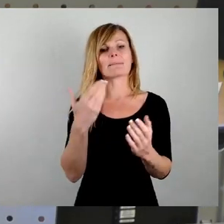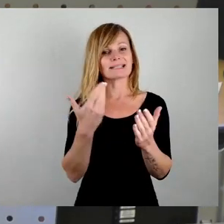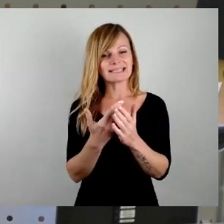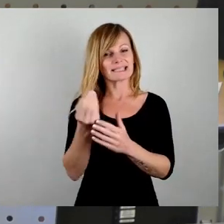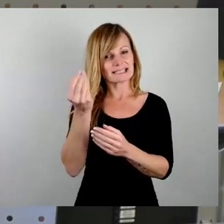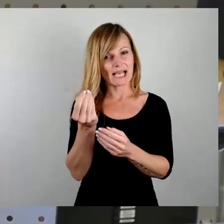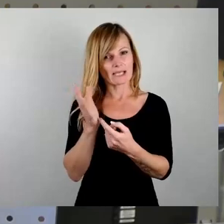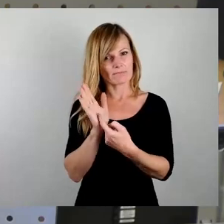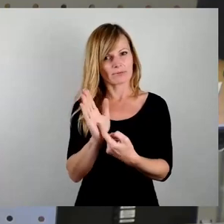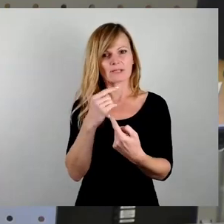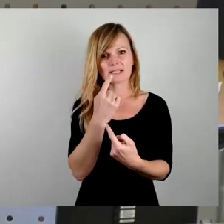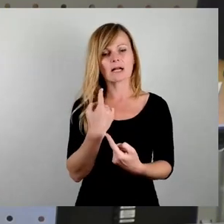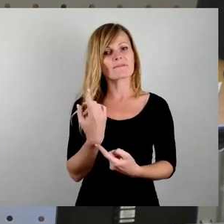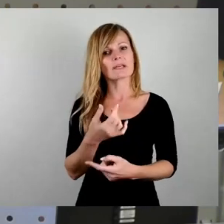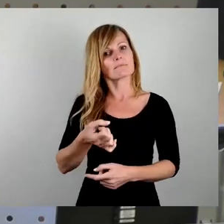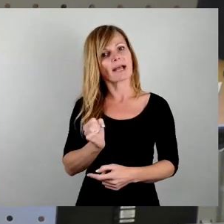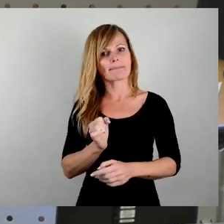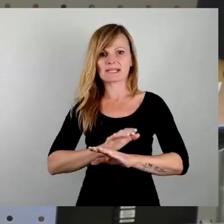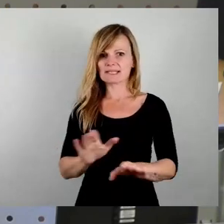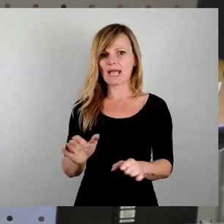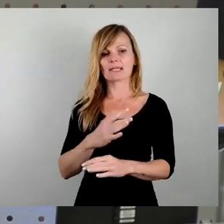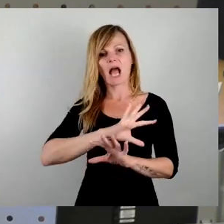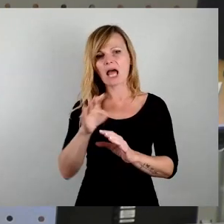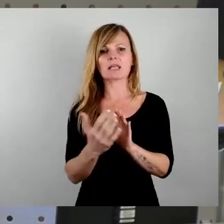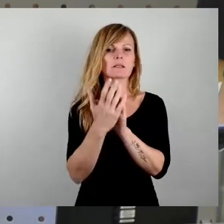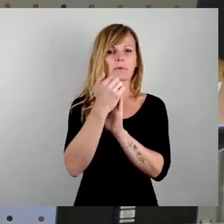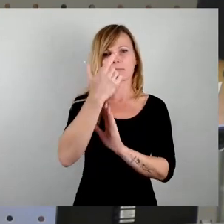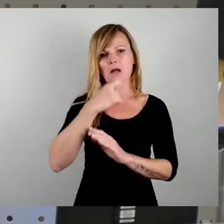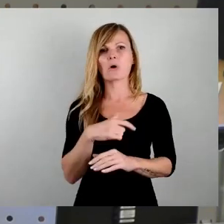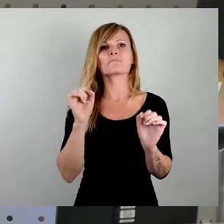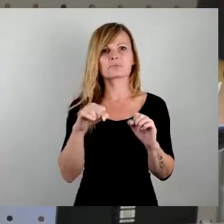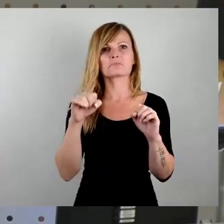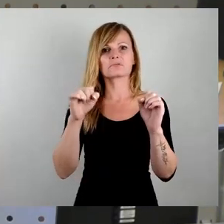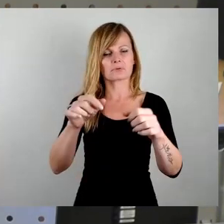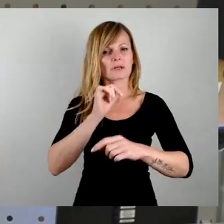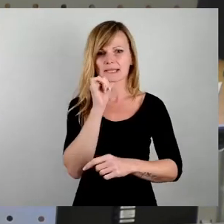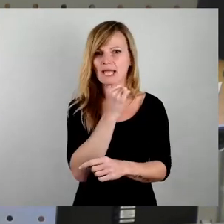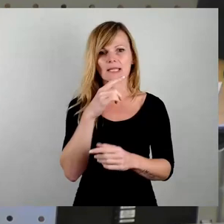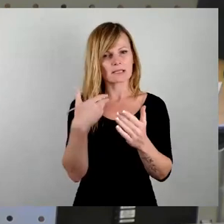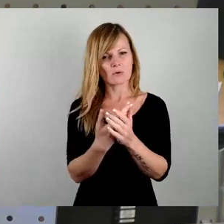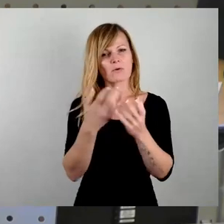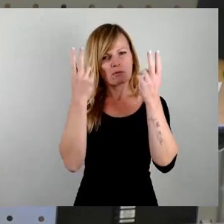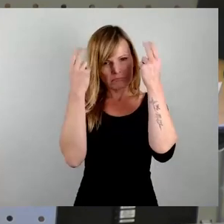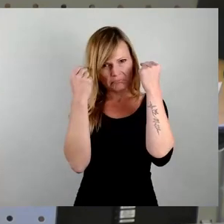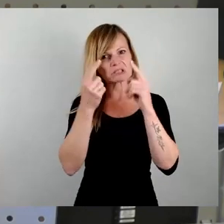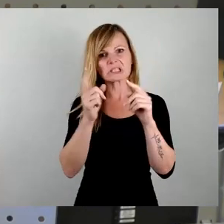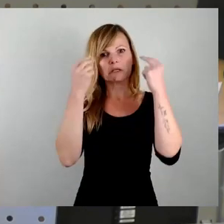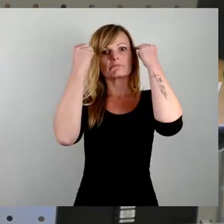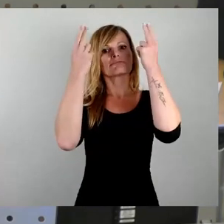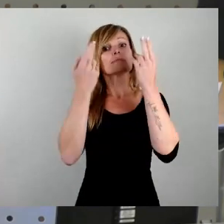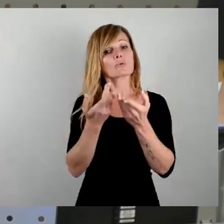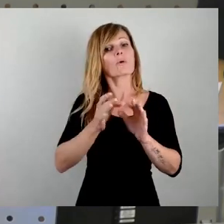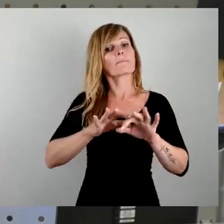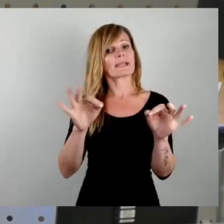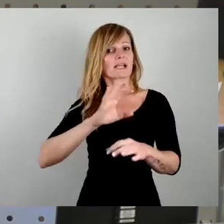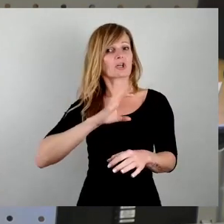bisschen hier zucken, dass wir nicht wirklich alles einfach nur mit uns machen lassen, mit diesem Zeichen werden wir wahrscheinlich eine bessere Chance haben, in